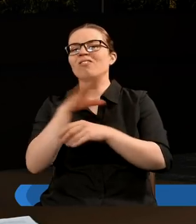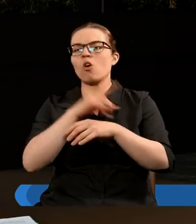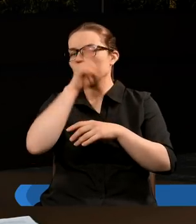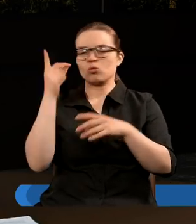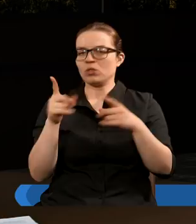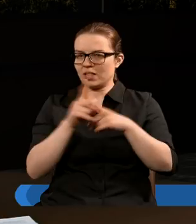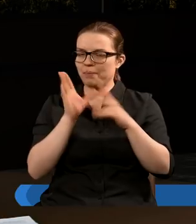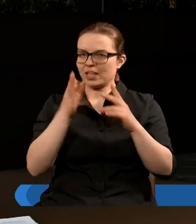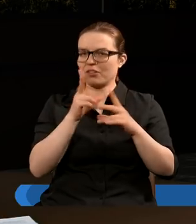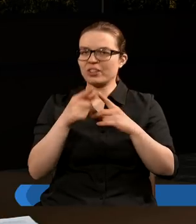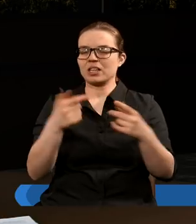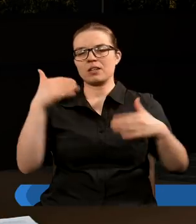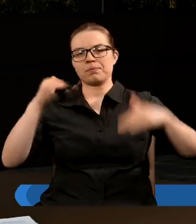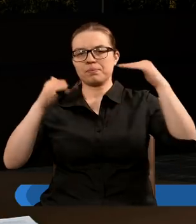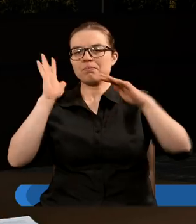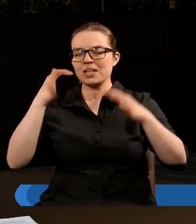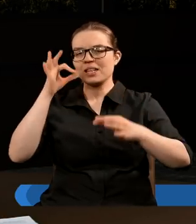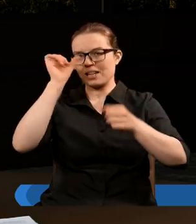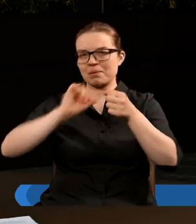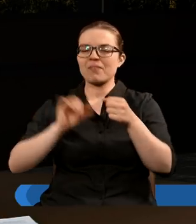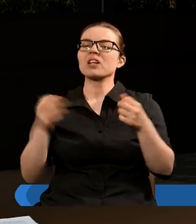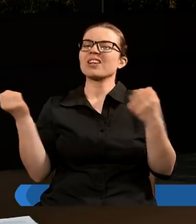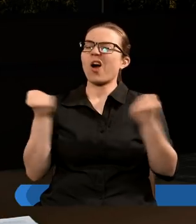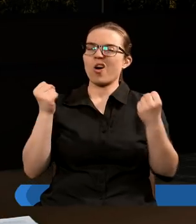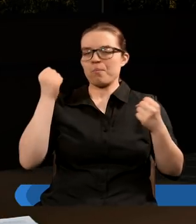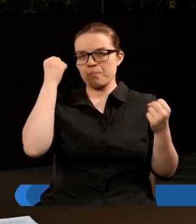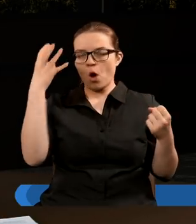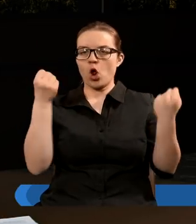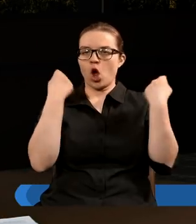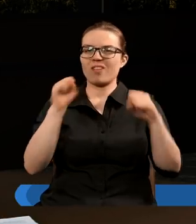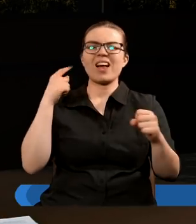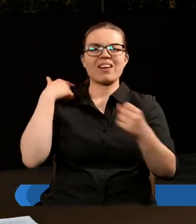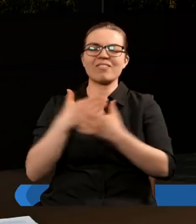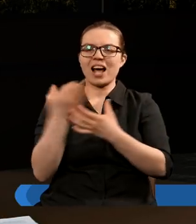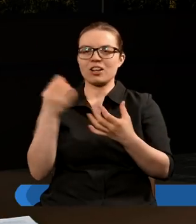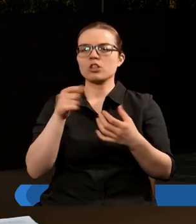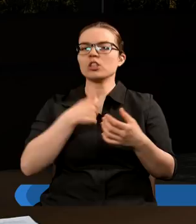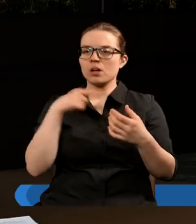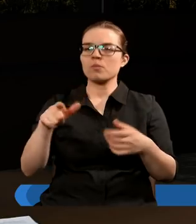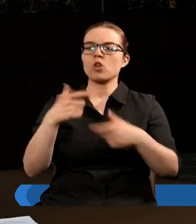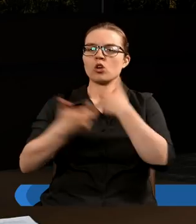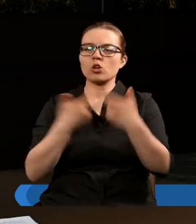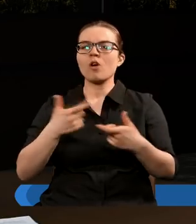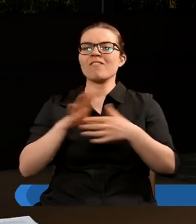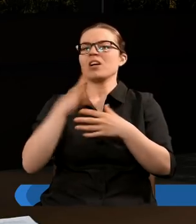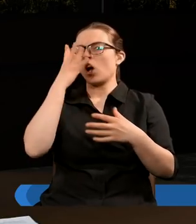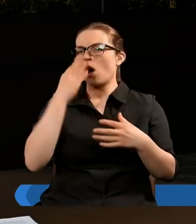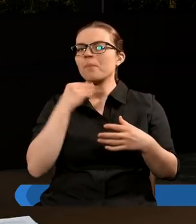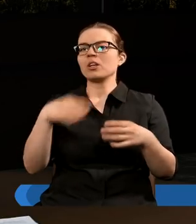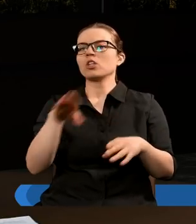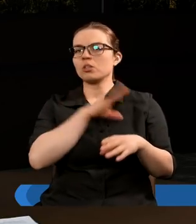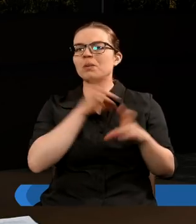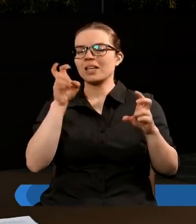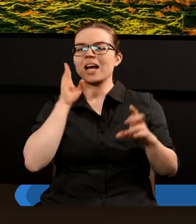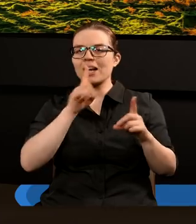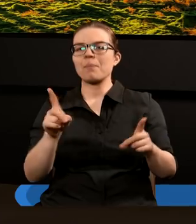I tu naprawdę potrzebna jest ogromna mądrość i wielka odwaga i wiara, żeby coś takiego zrobić w obliczu śmierci tak